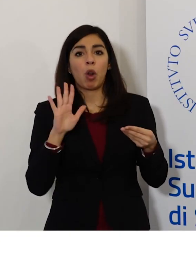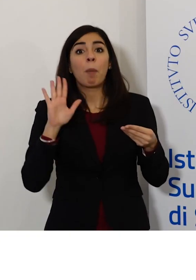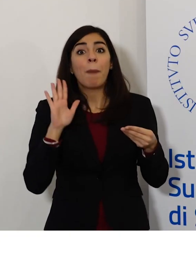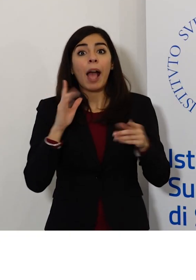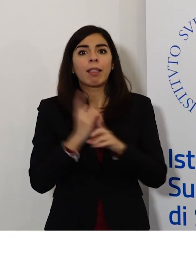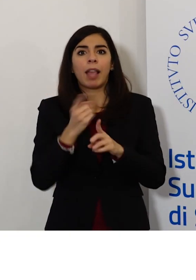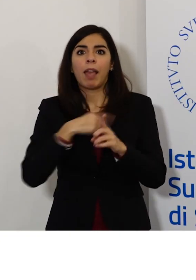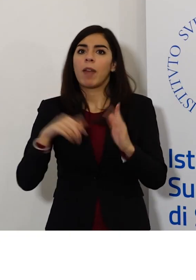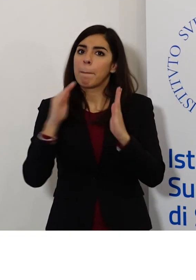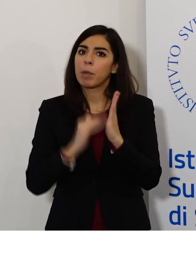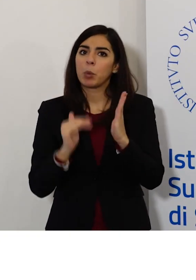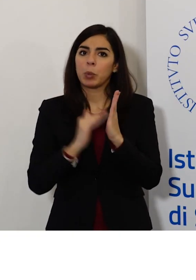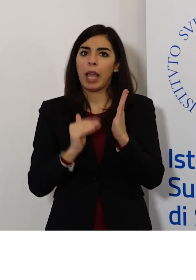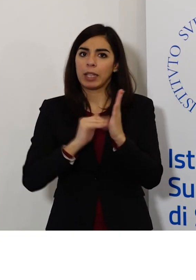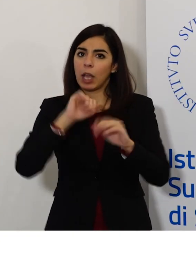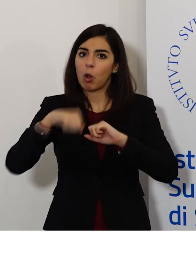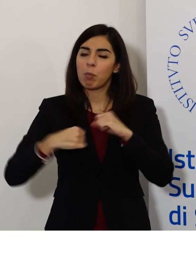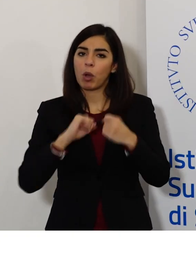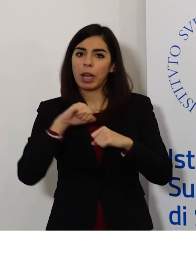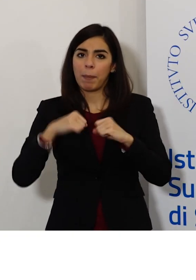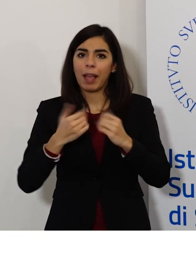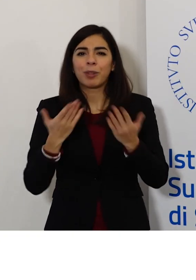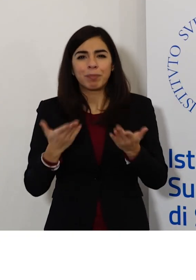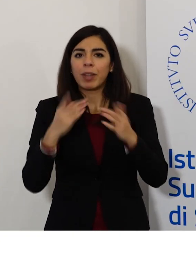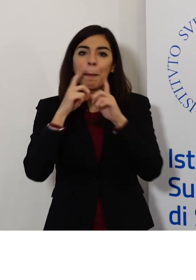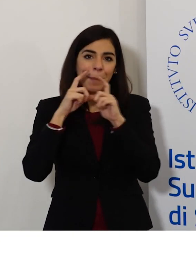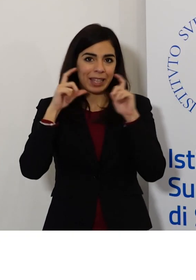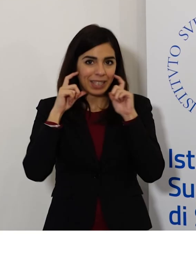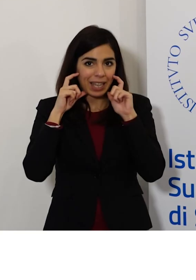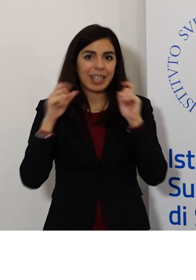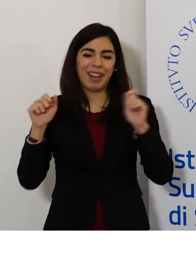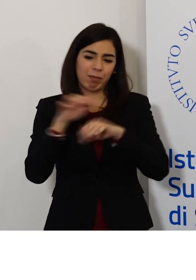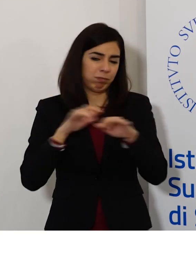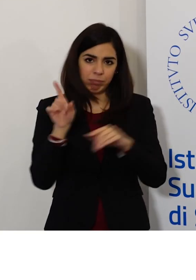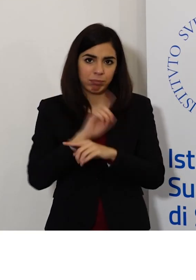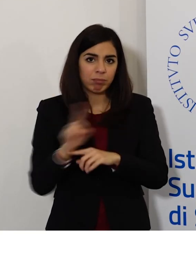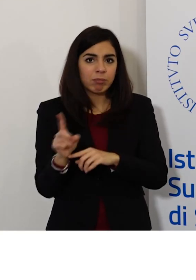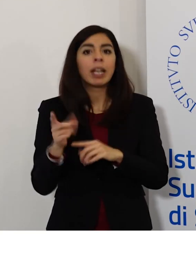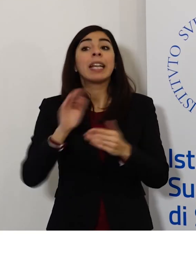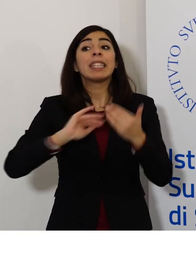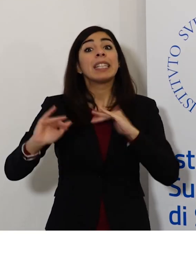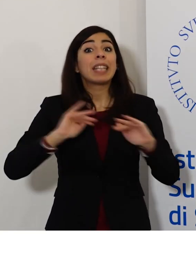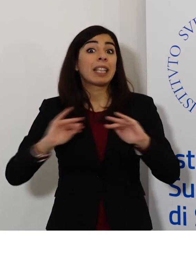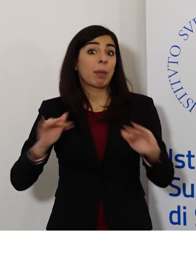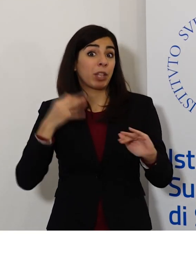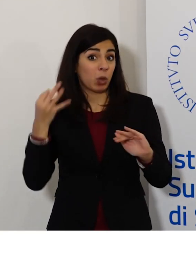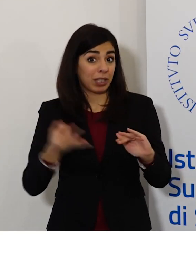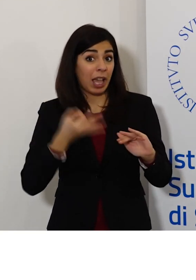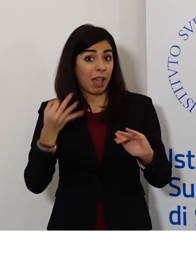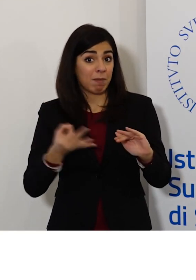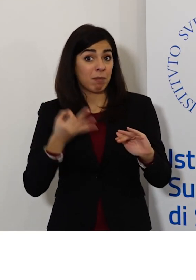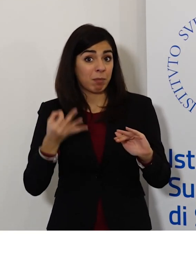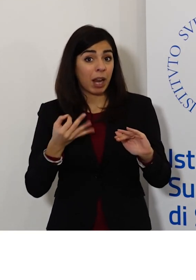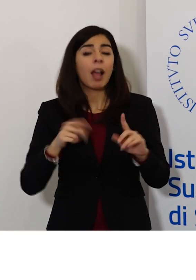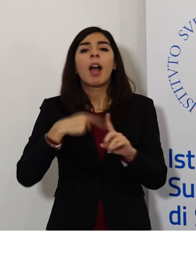comportamenti individuali, prudenza vuol dire uso della mascherina, vuol dire evitare sovraffolamenti, vuol dire garantire distanziamento in tutte le occasioni in cui è